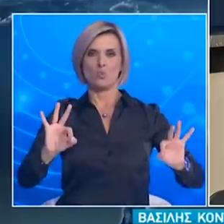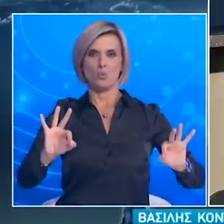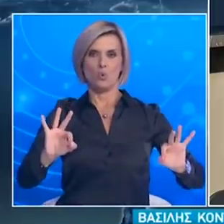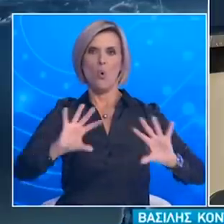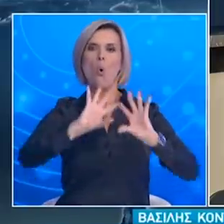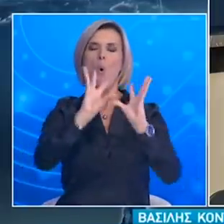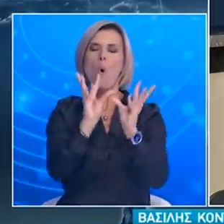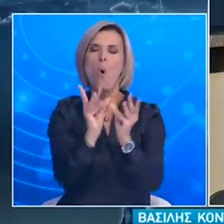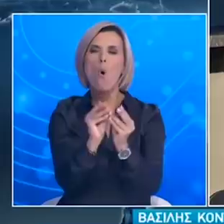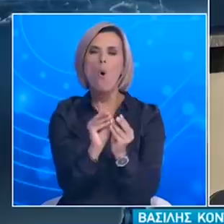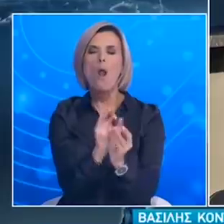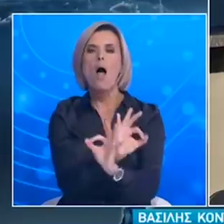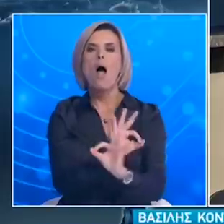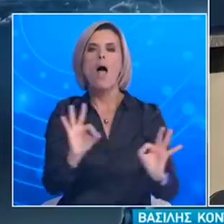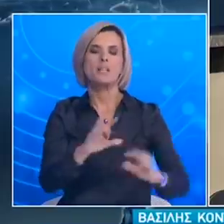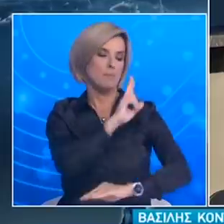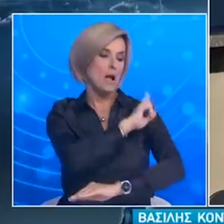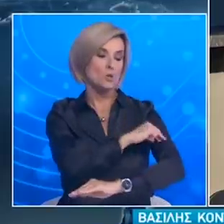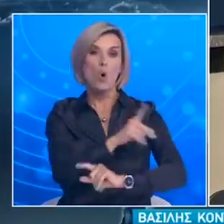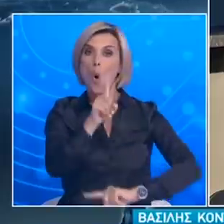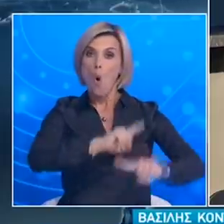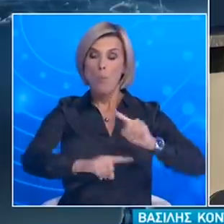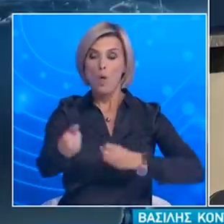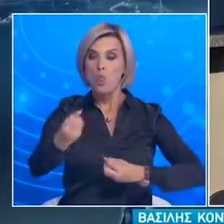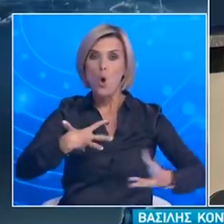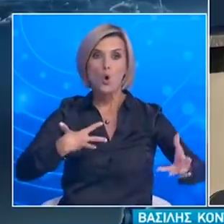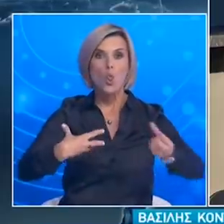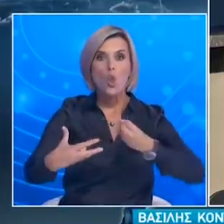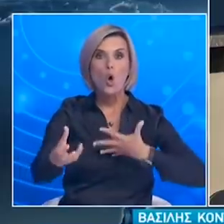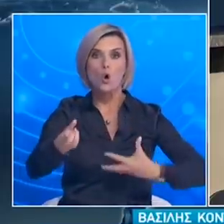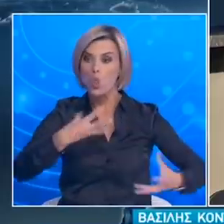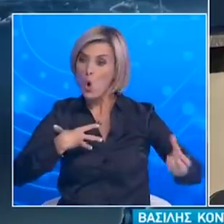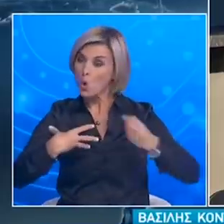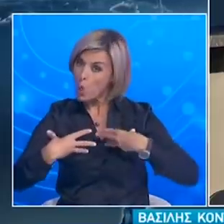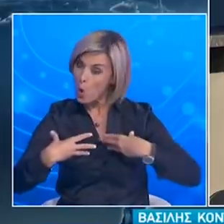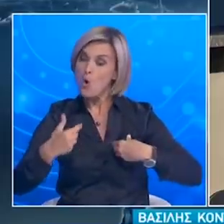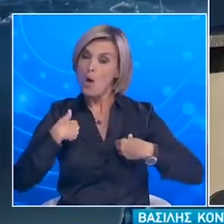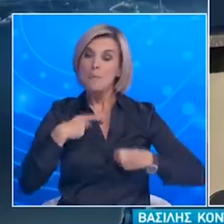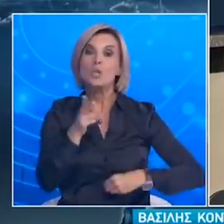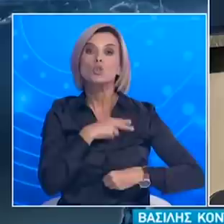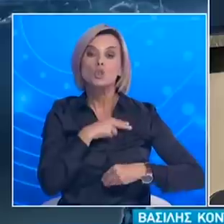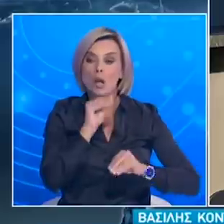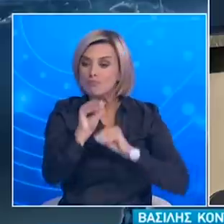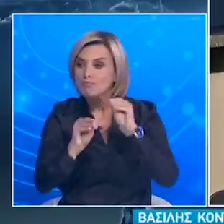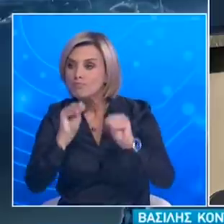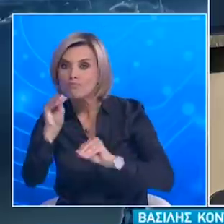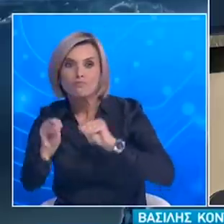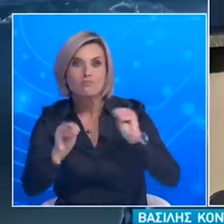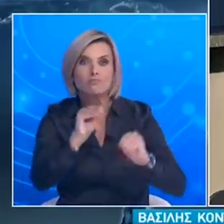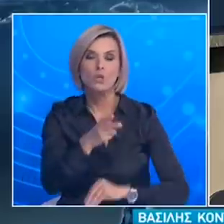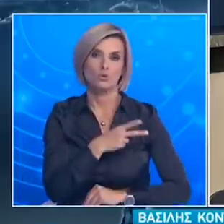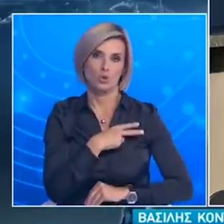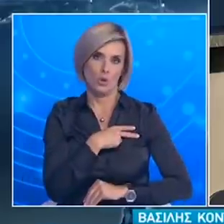Και όποια επιπλέον δωρεά έρχεται στο σύστημα υγείας βεβαίως και την αξιοποιούμε Έχουμε τονίσει